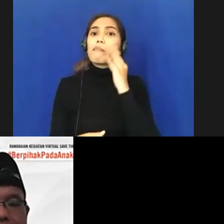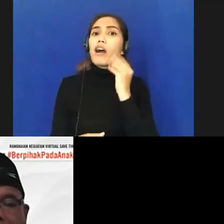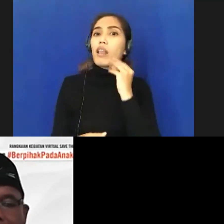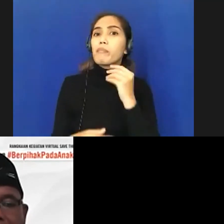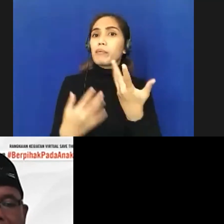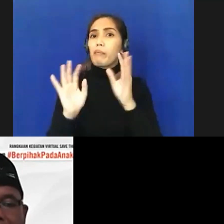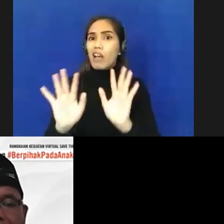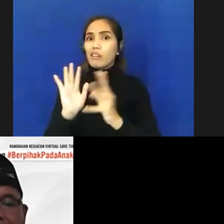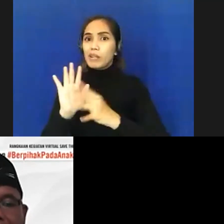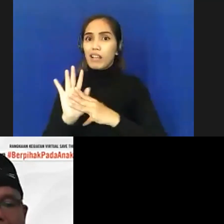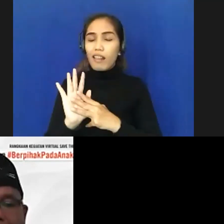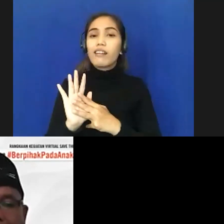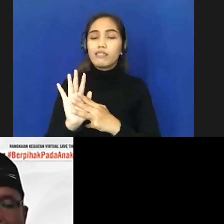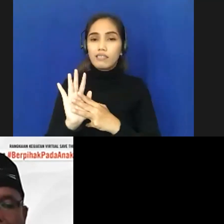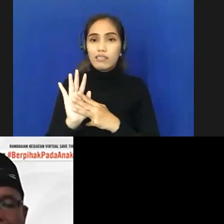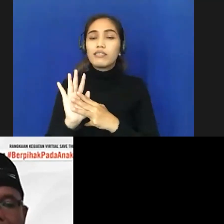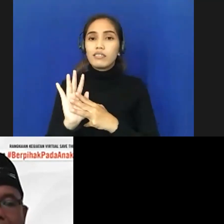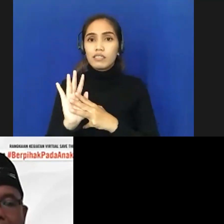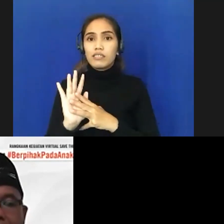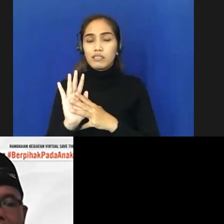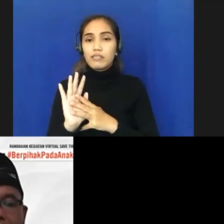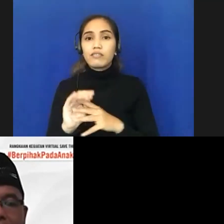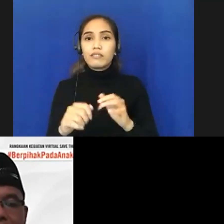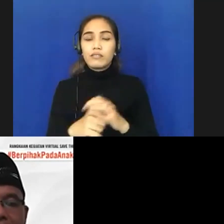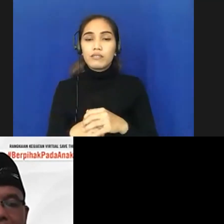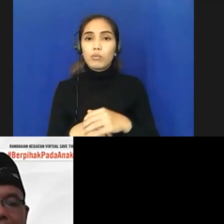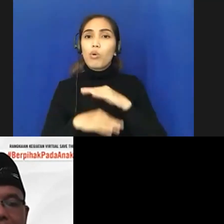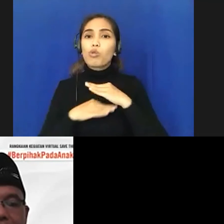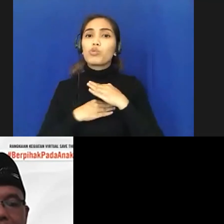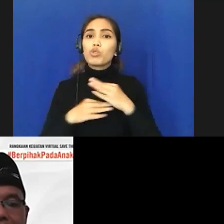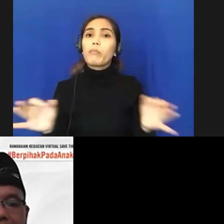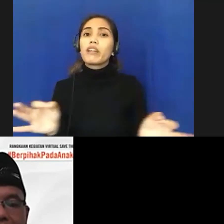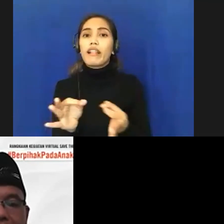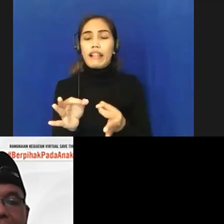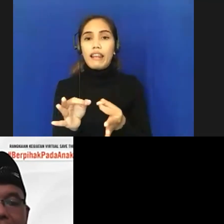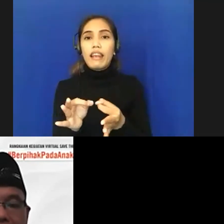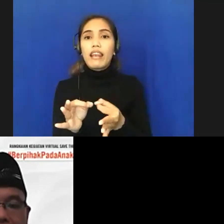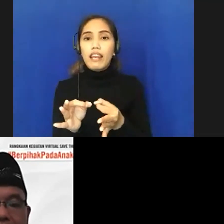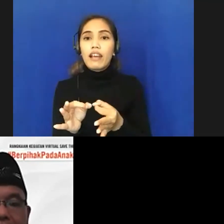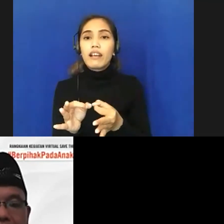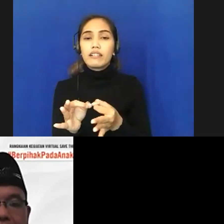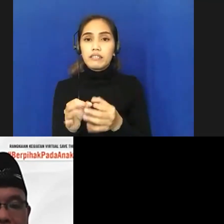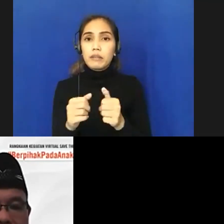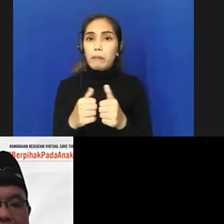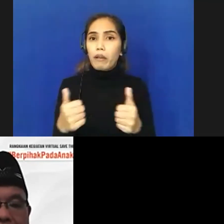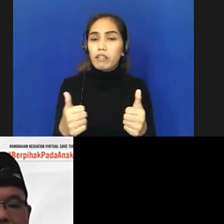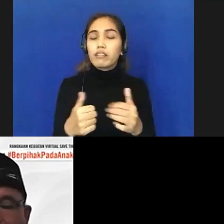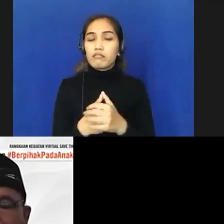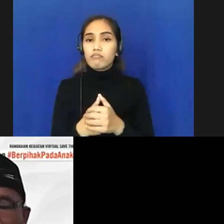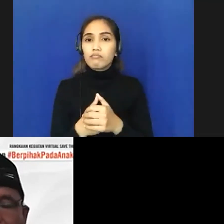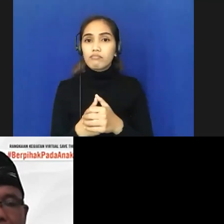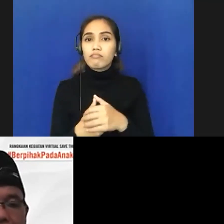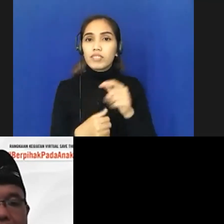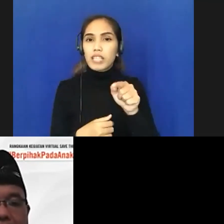persoalan-persoalan yang dialami membutuhkan pendekatan-pendekatan secara baik saya kira